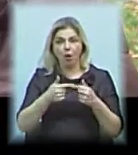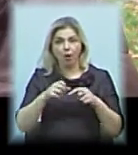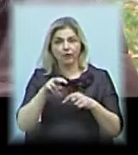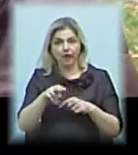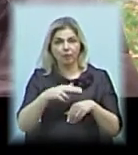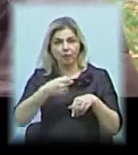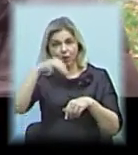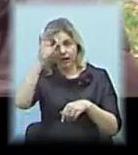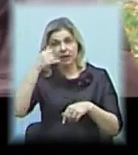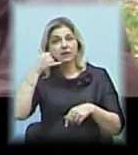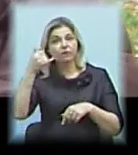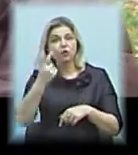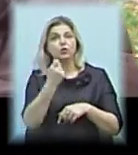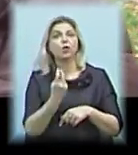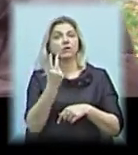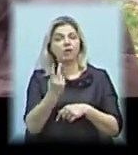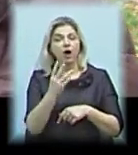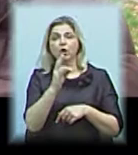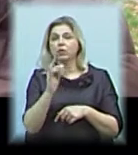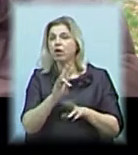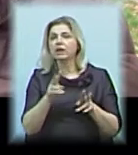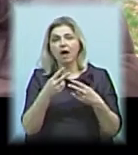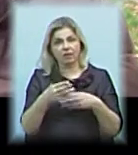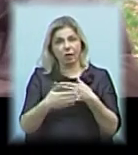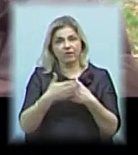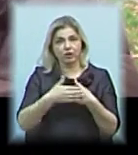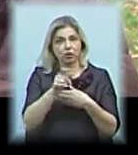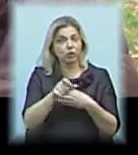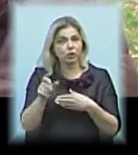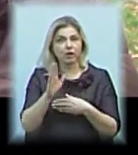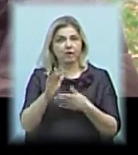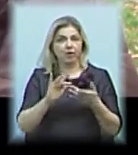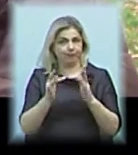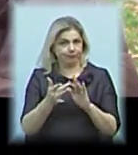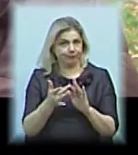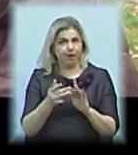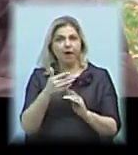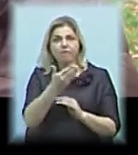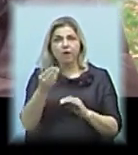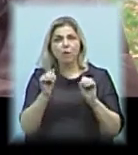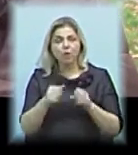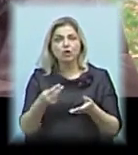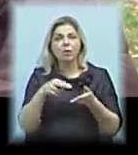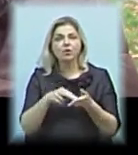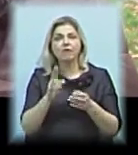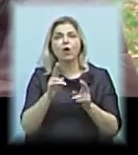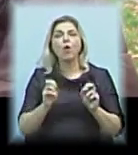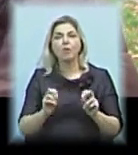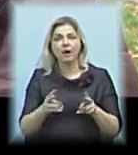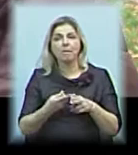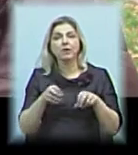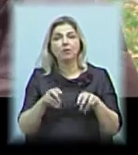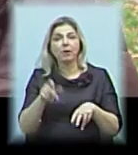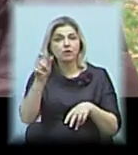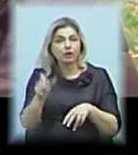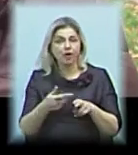телефонуйте 102. Але не звинувачуйте людей у соціальних мережах. Ви можете поставити під загрозу безпеку